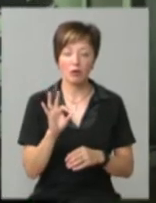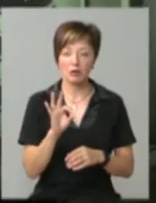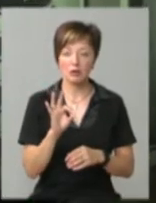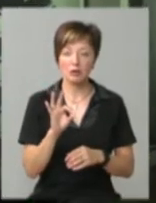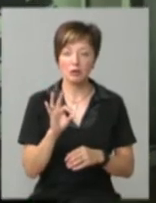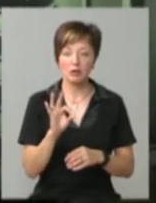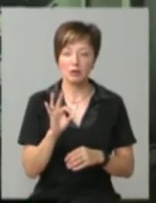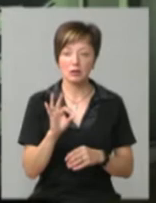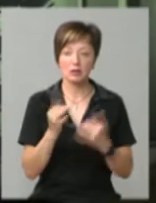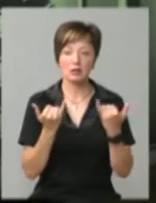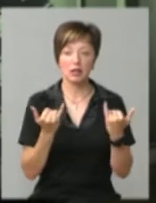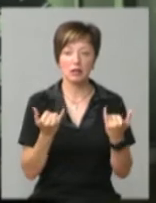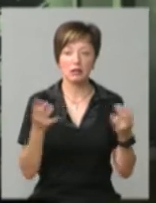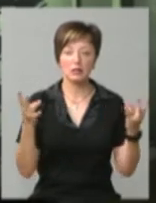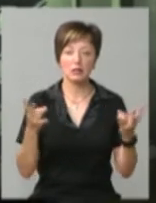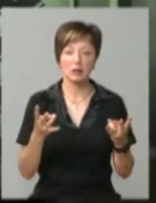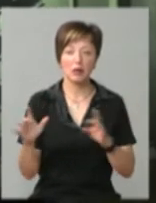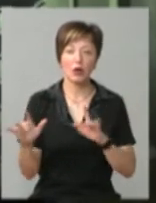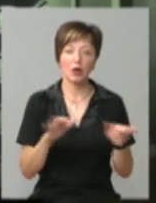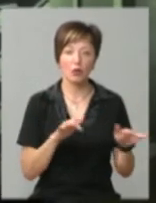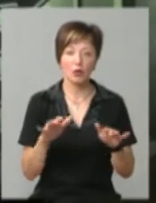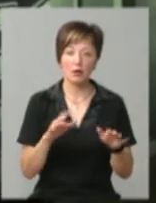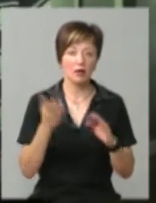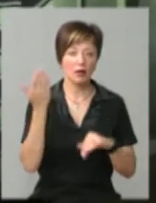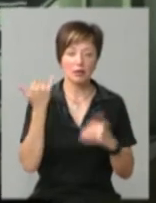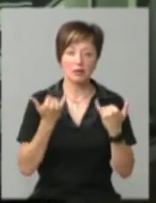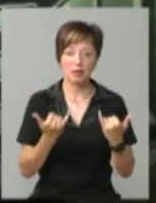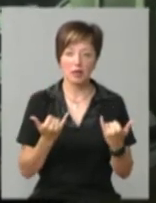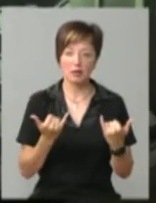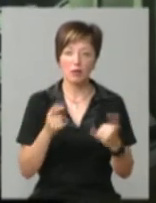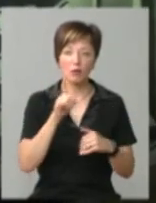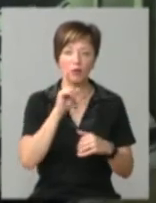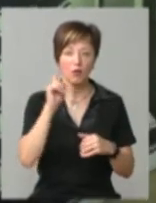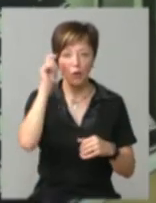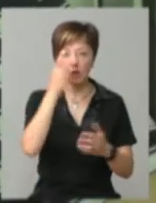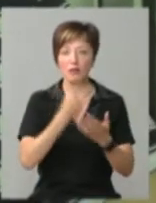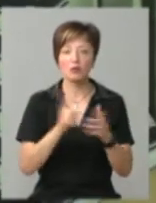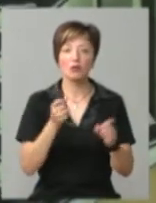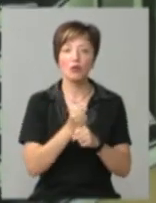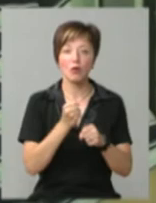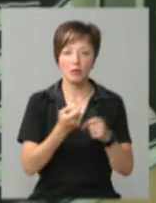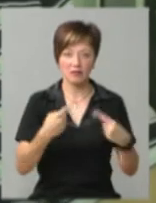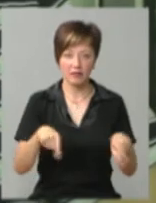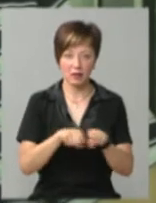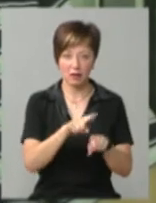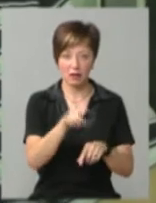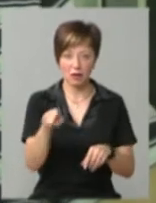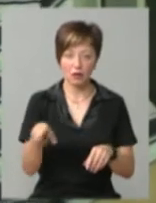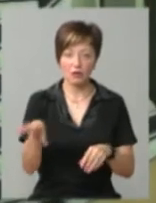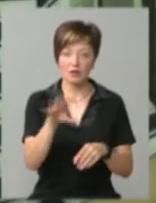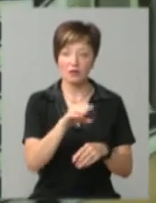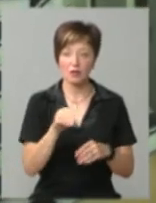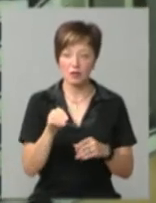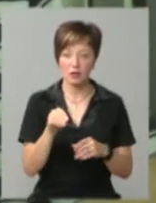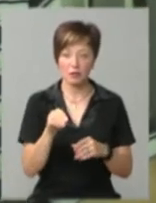треба двігатися. Це ж не те, що колись було. Зараз молоді хлопці випадають, що робиться відділення. Тож всі ж